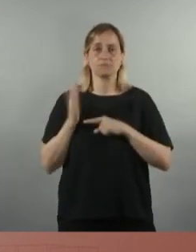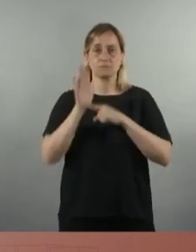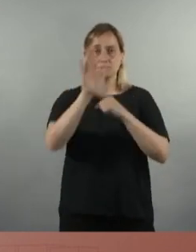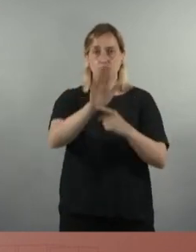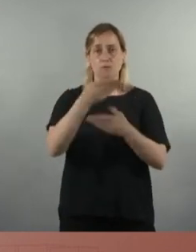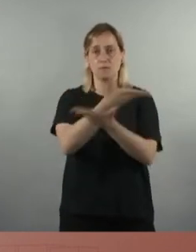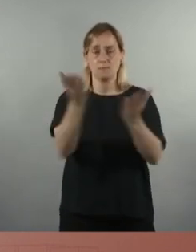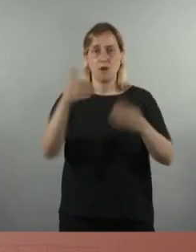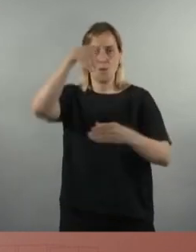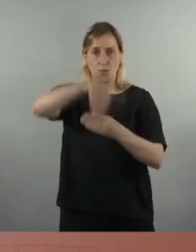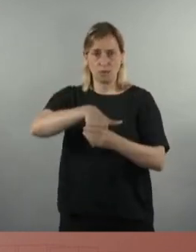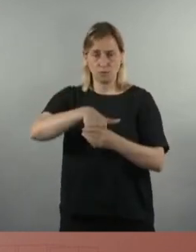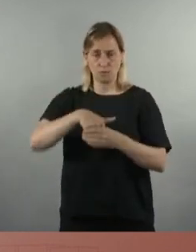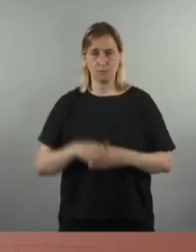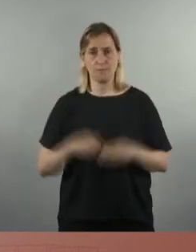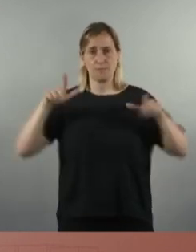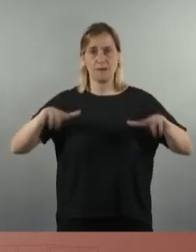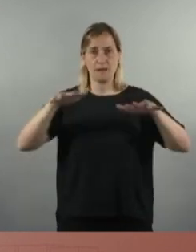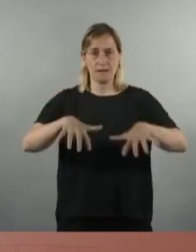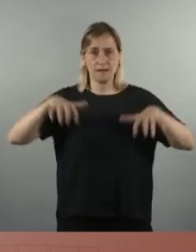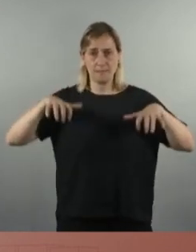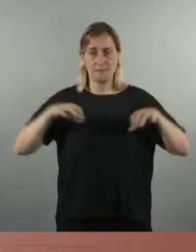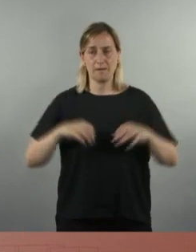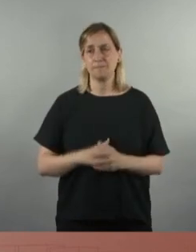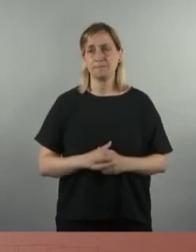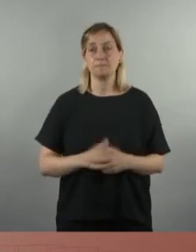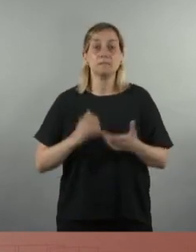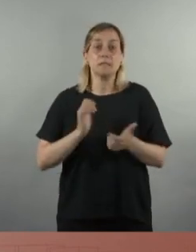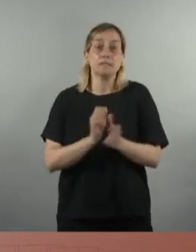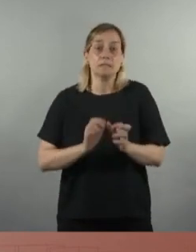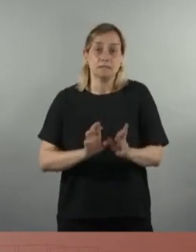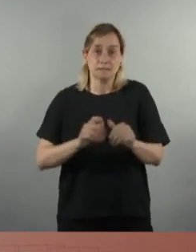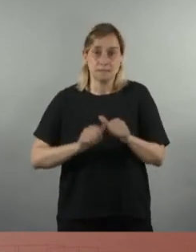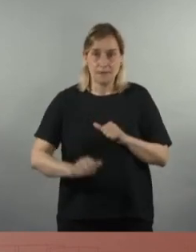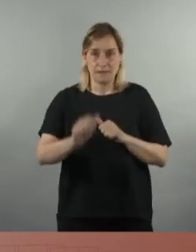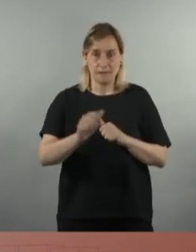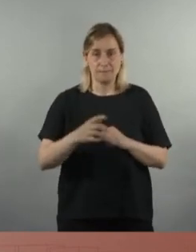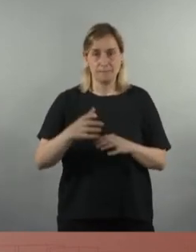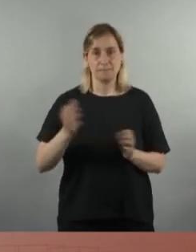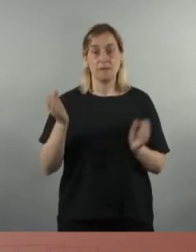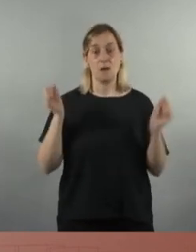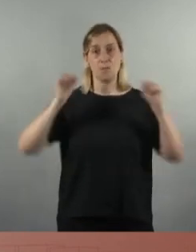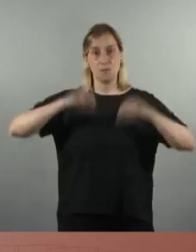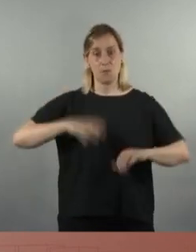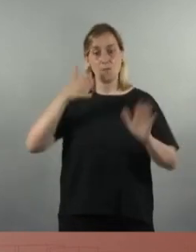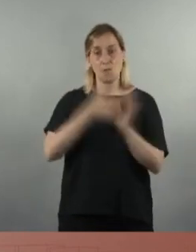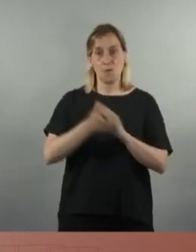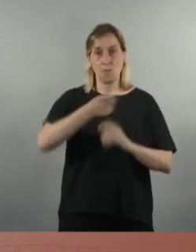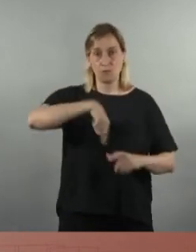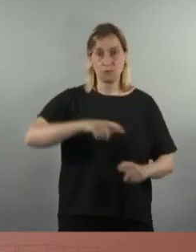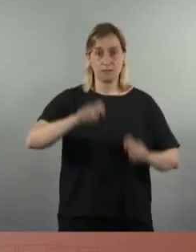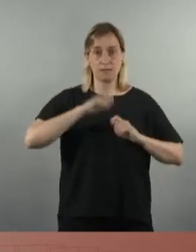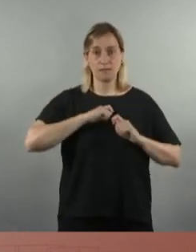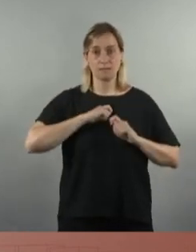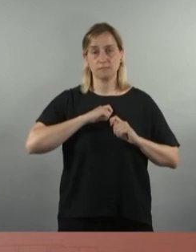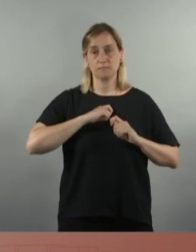a votació per part d'aquesta Càmera i que esperem que sigui aprovada perquè per nosaltres és